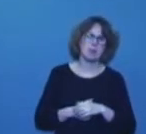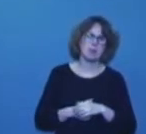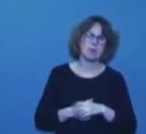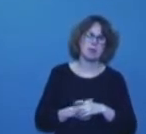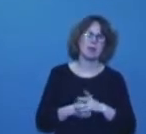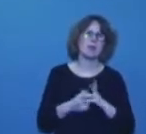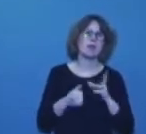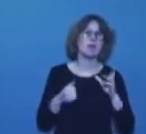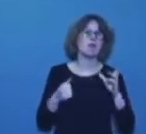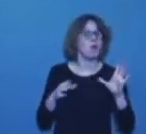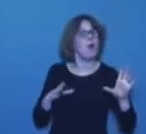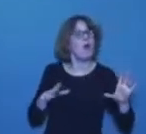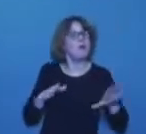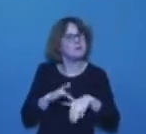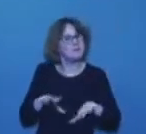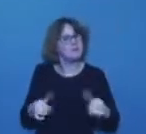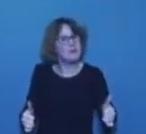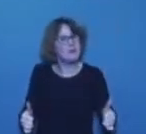Non, mais c'était bien.